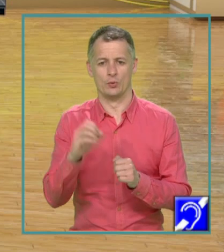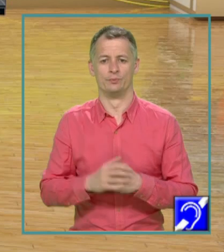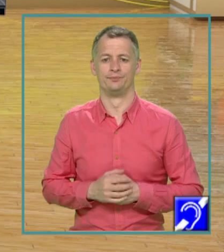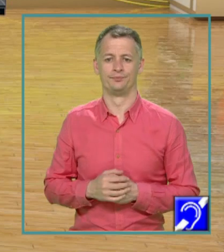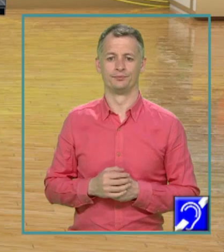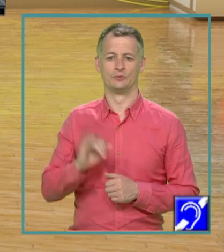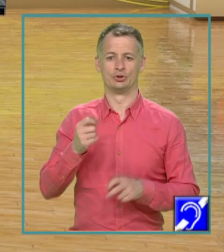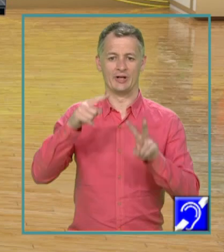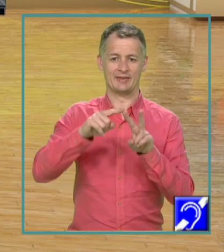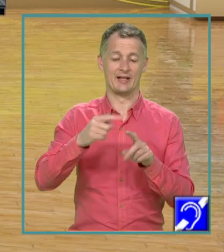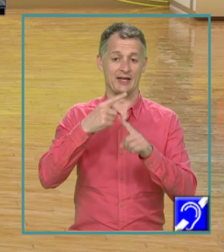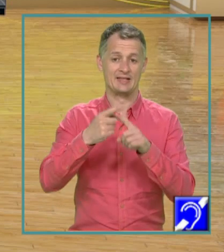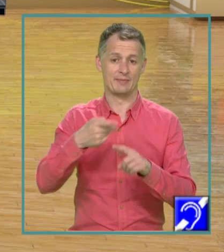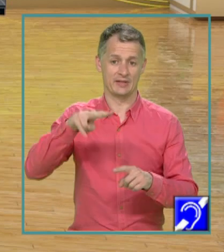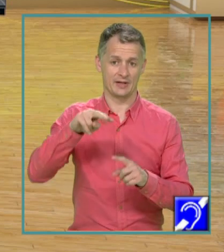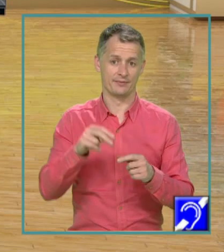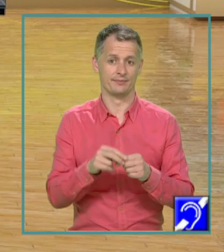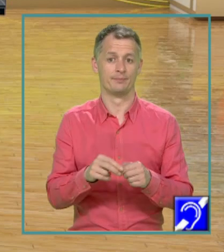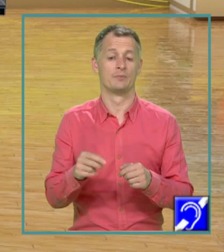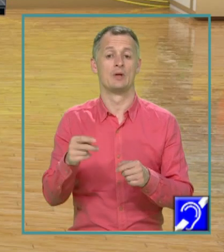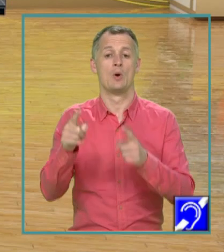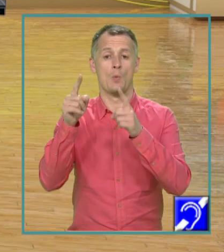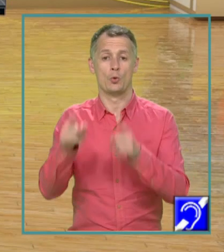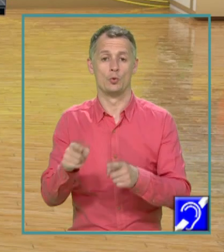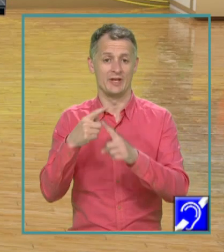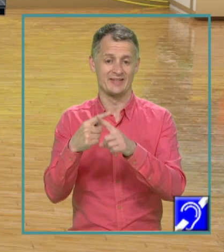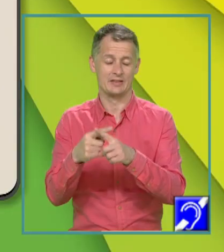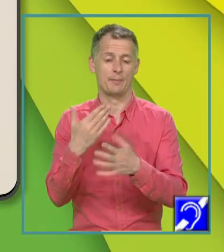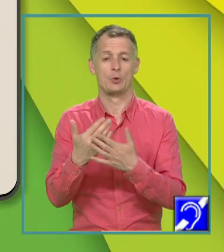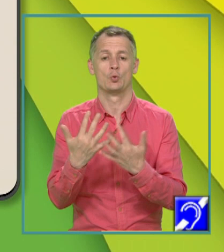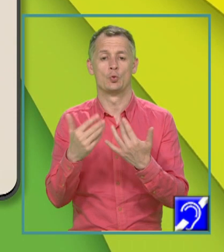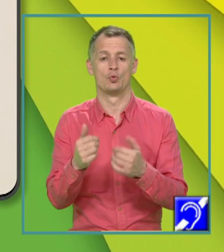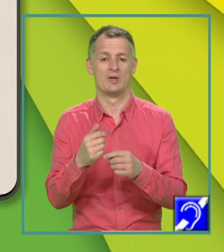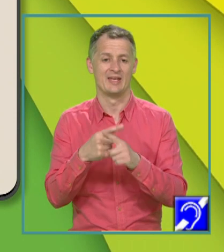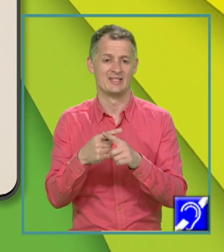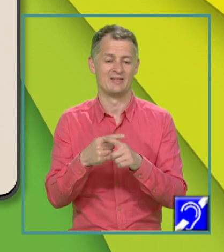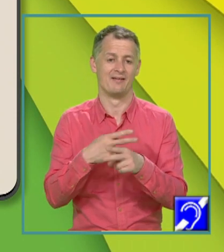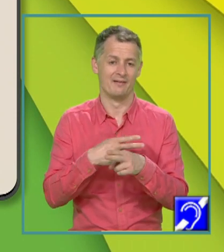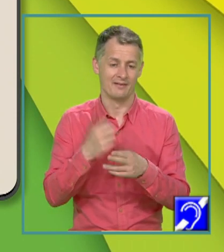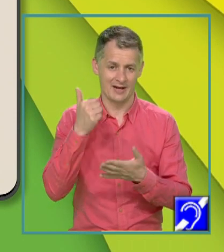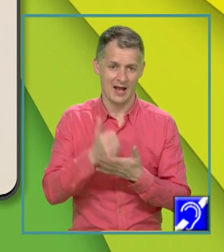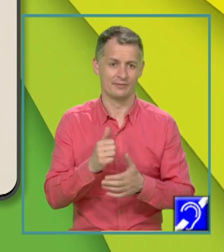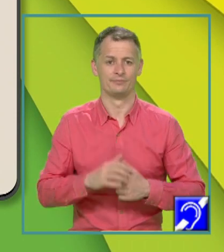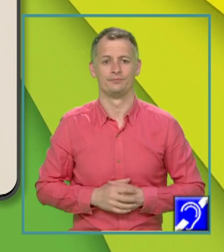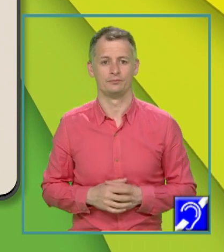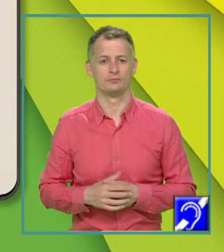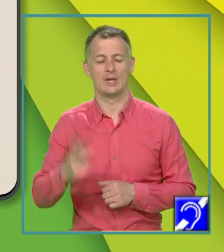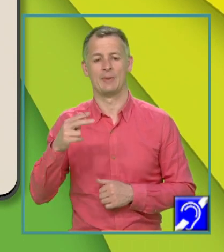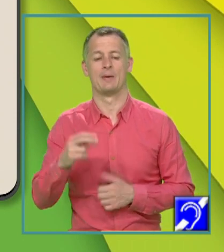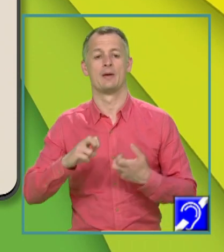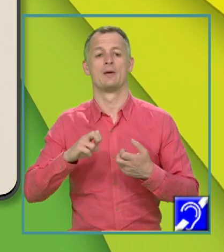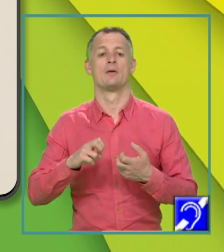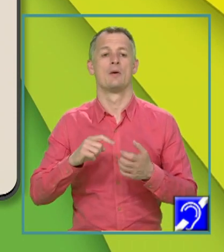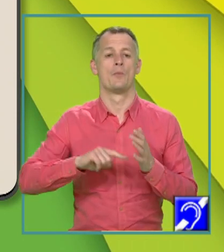și radical din x pătrat, modul de x pentru x real. Mergem mai departe la problema